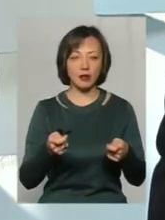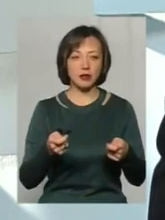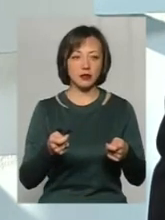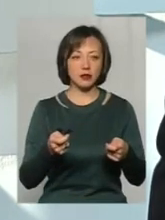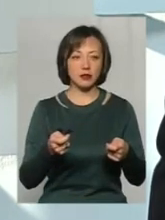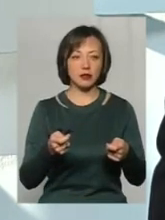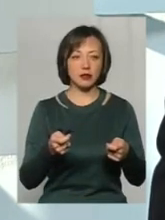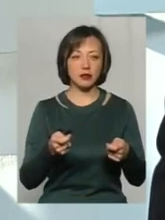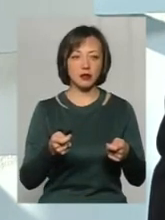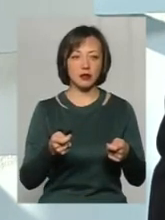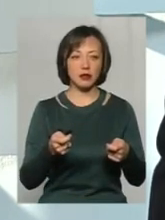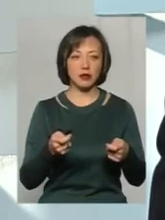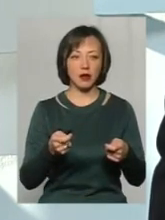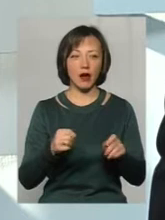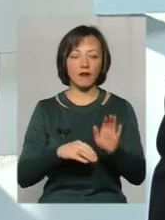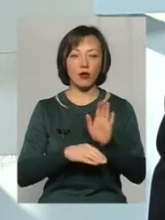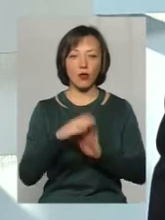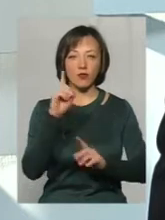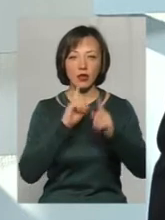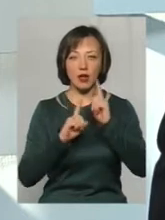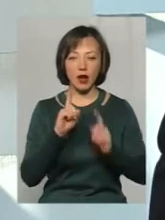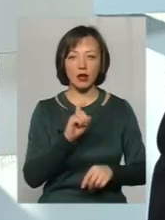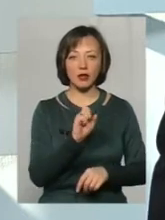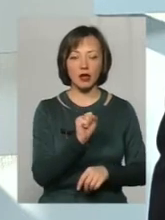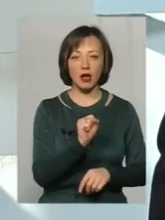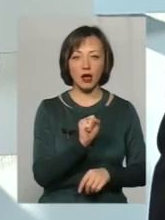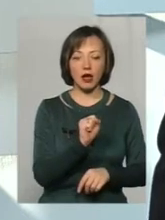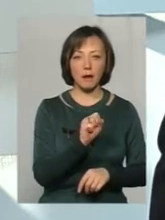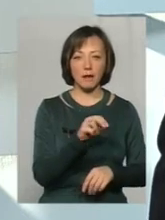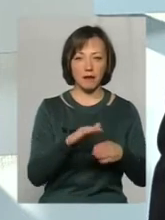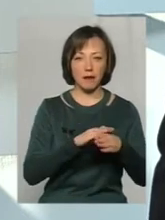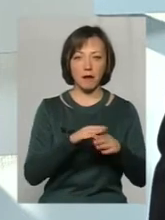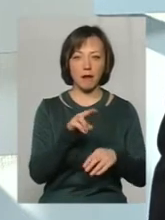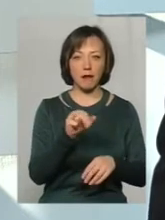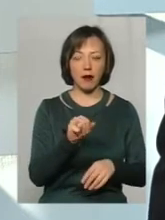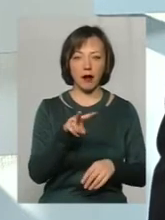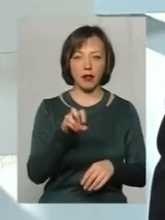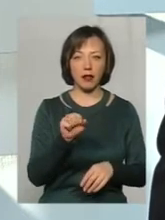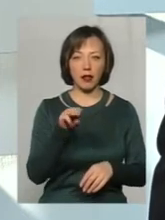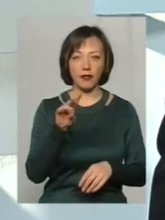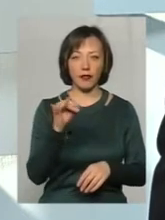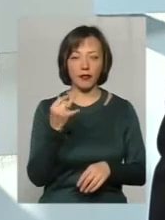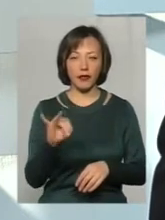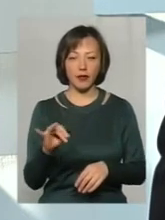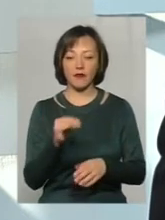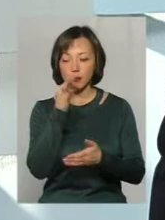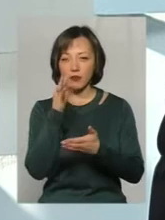він в Верховній Раді відповідає за галузь фізична, культура і спорт. там декілька є таких